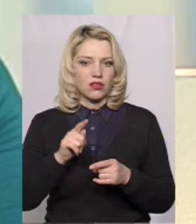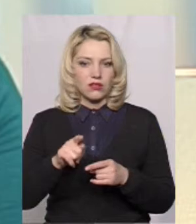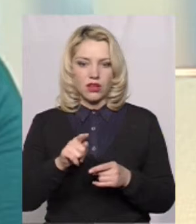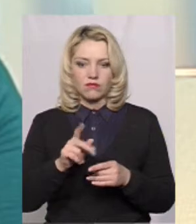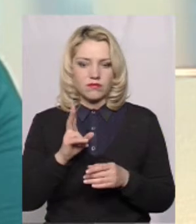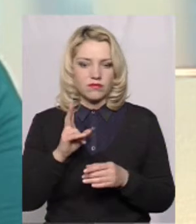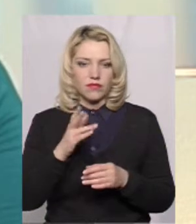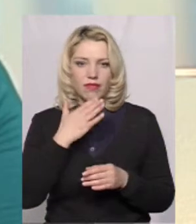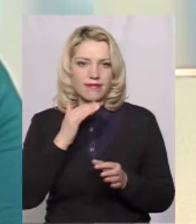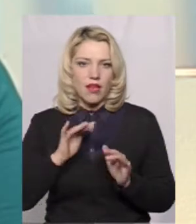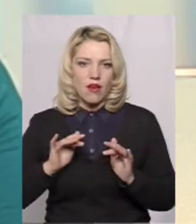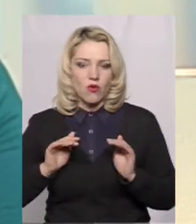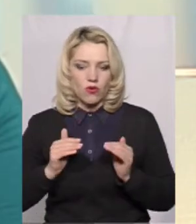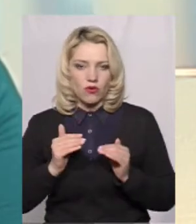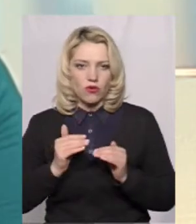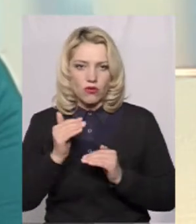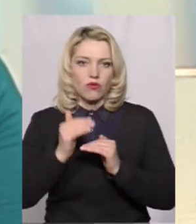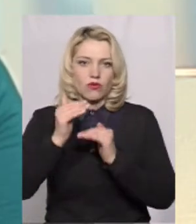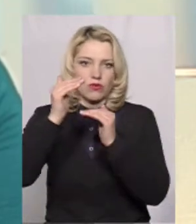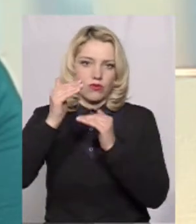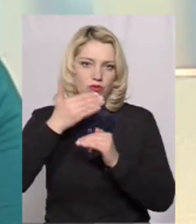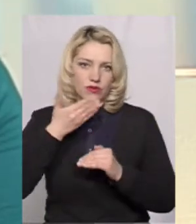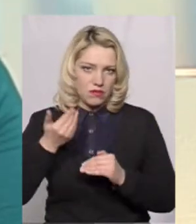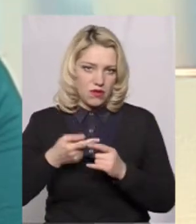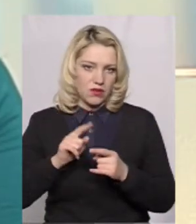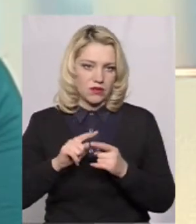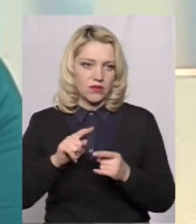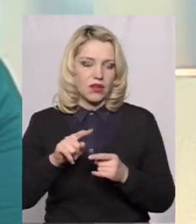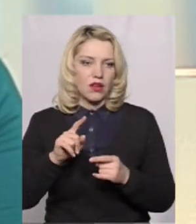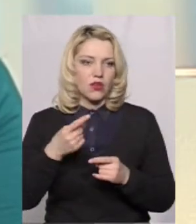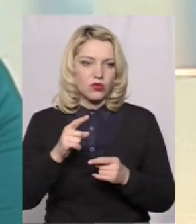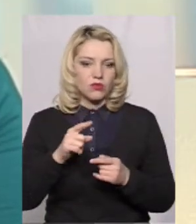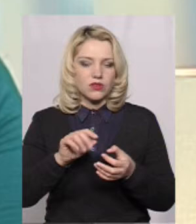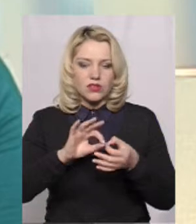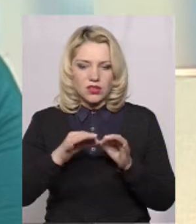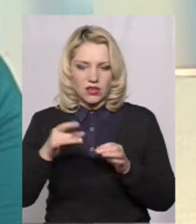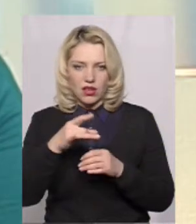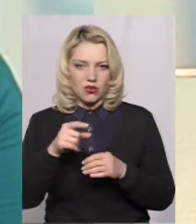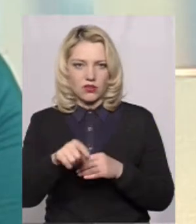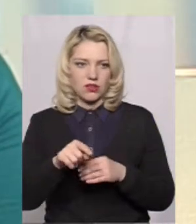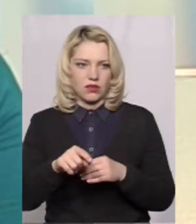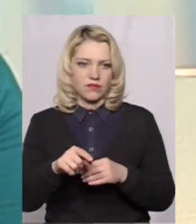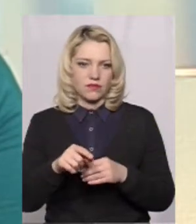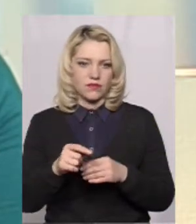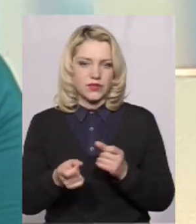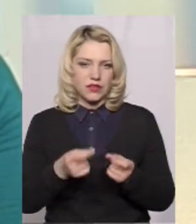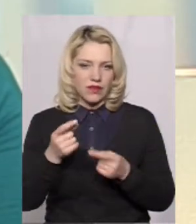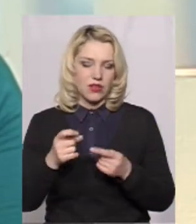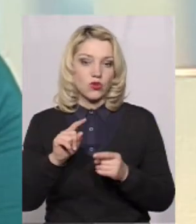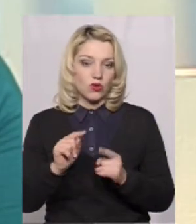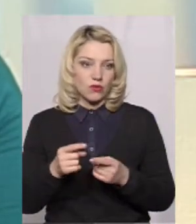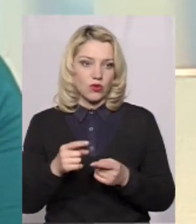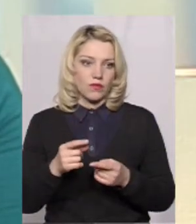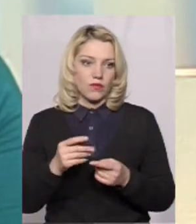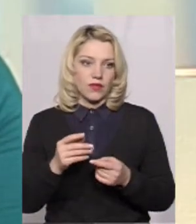там не рухається, тому що ті діти, які стояли на реєстрації на таких складних мікрорайонах, вони завжди з'являються. Тому